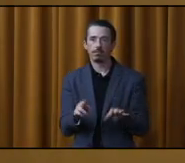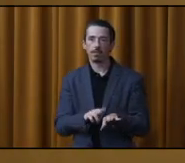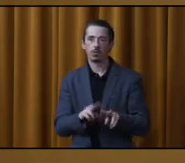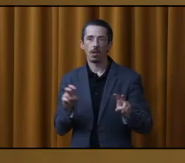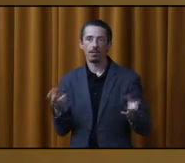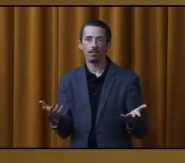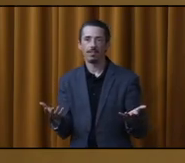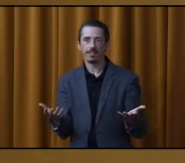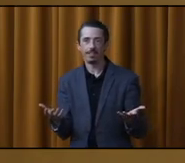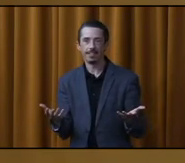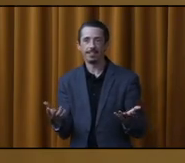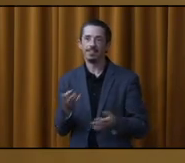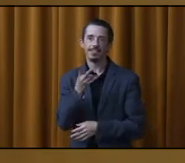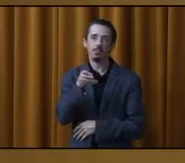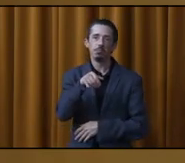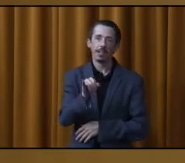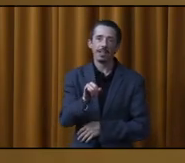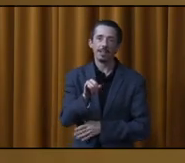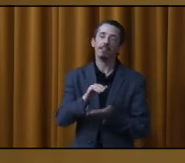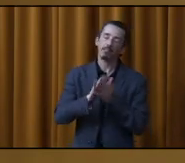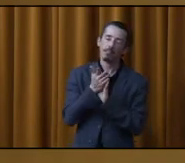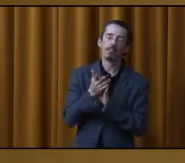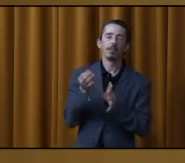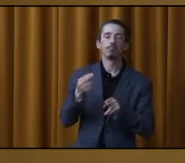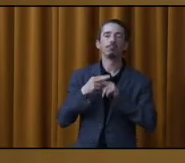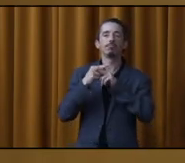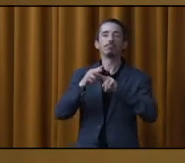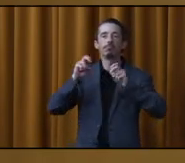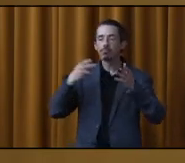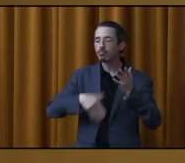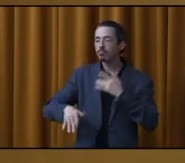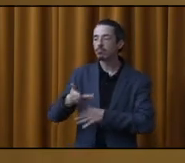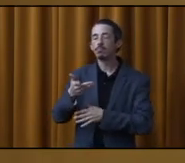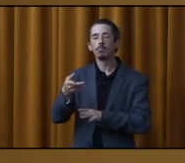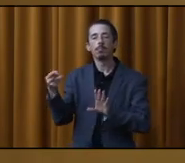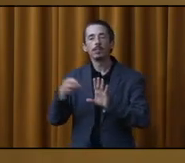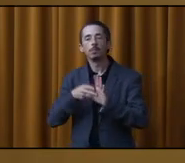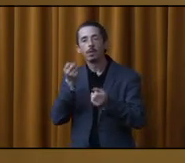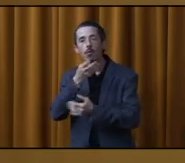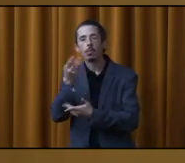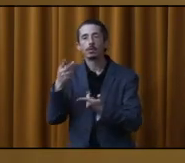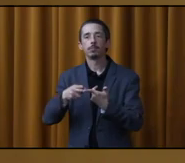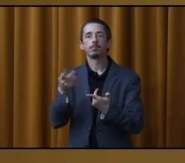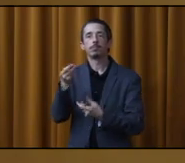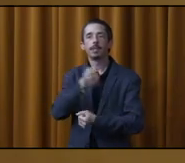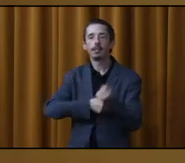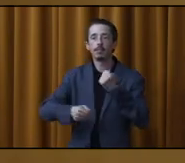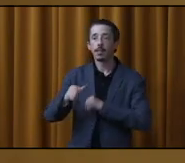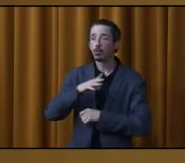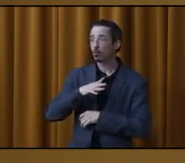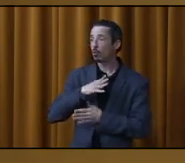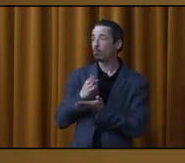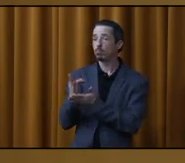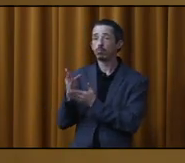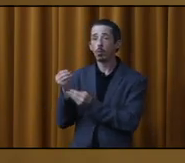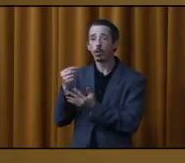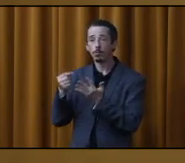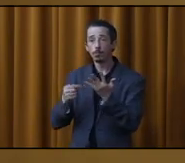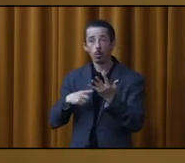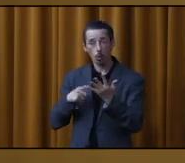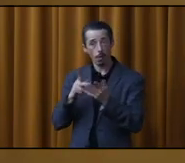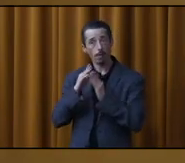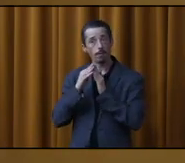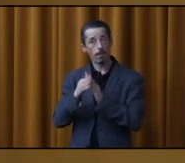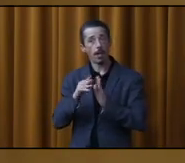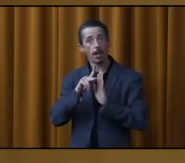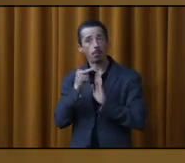on en profite en ce 17 mai pour s'informer, participer à des activités, aller voir nos organismes. a nous-mêmes une programmation à la Ville.